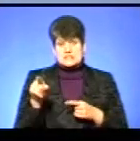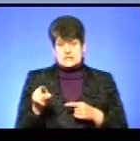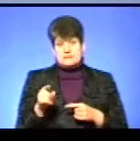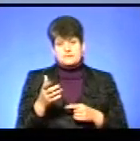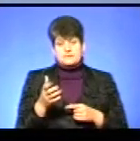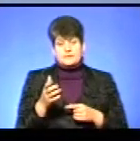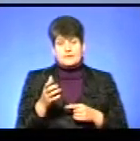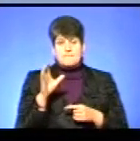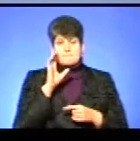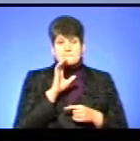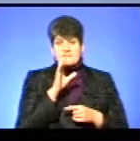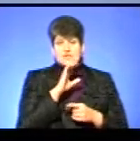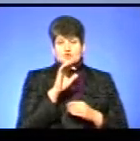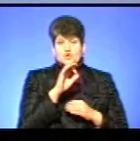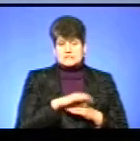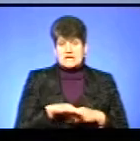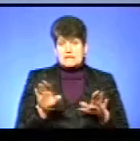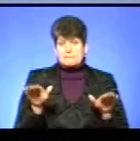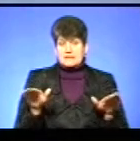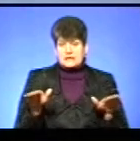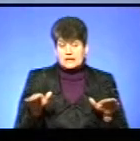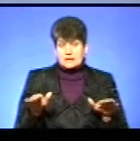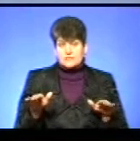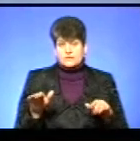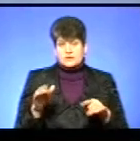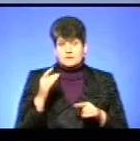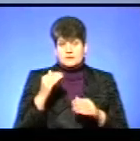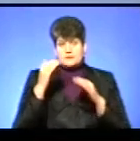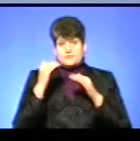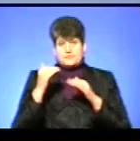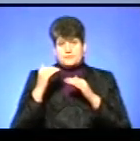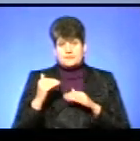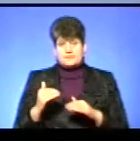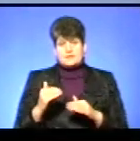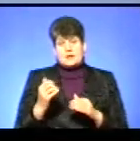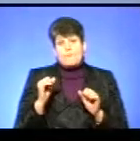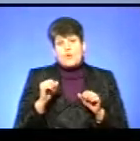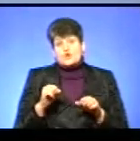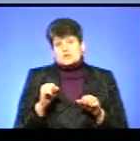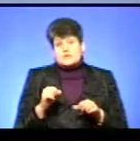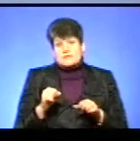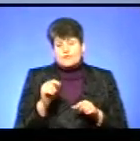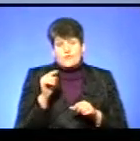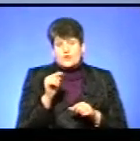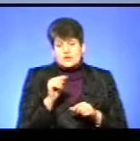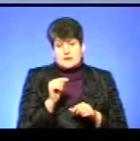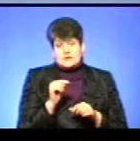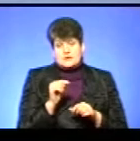північно-західні птахи, вони опускаються на південь України і, можливо, вони